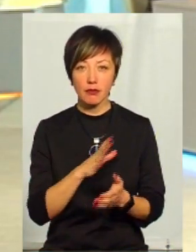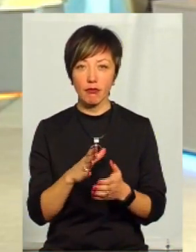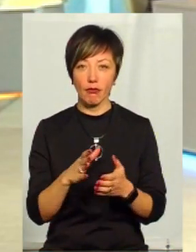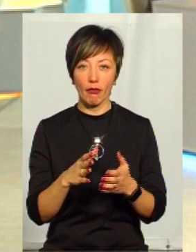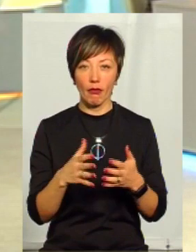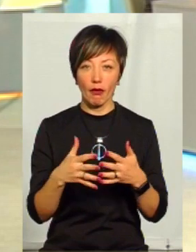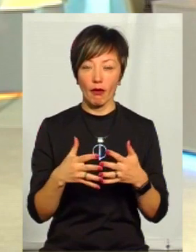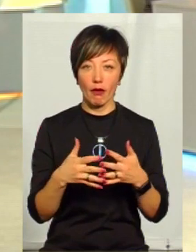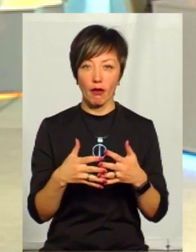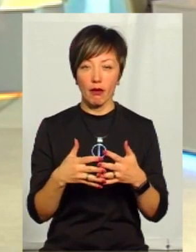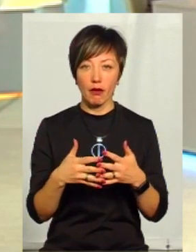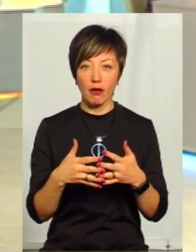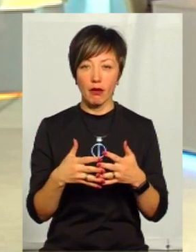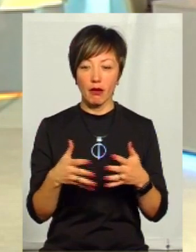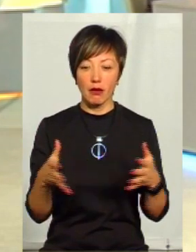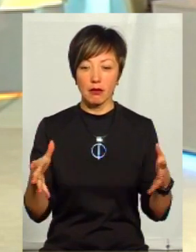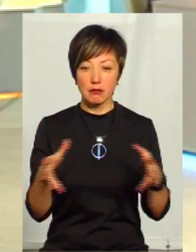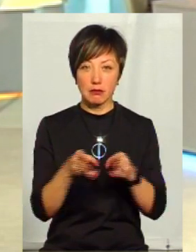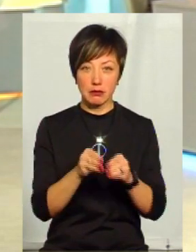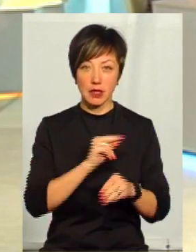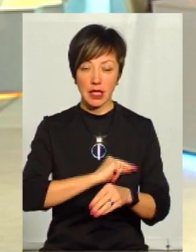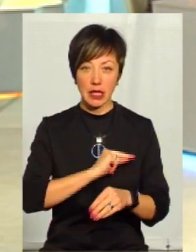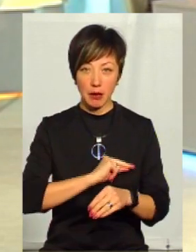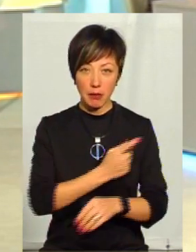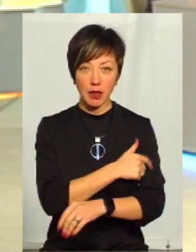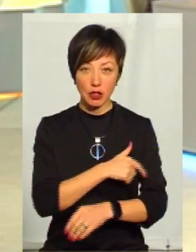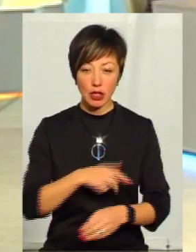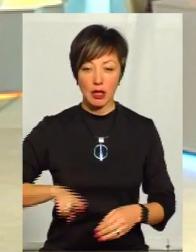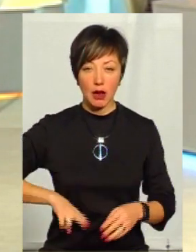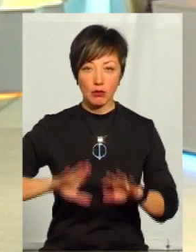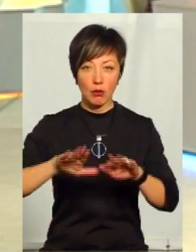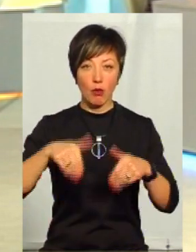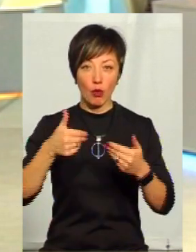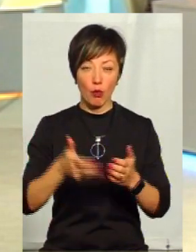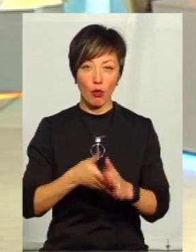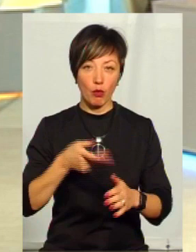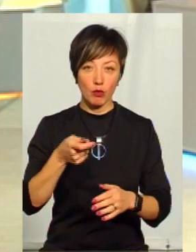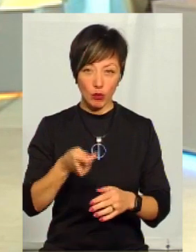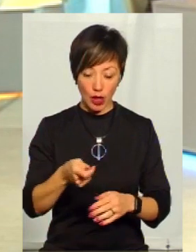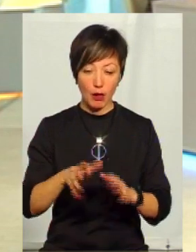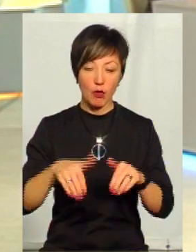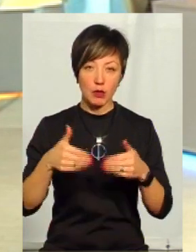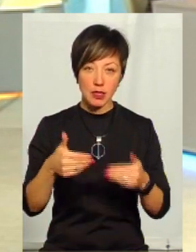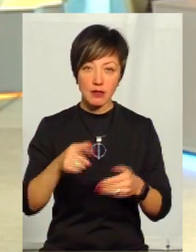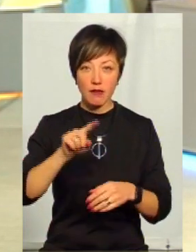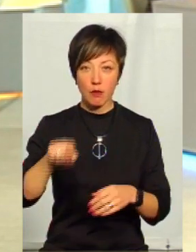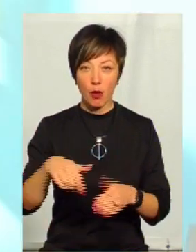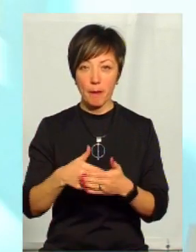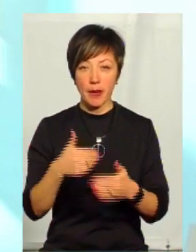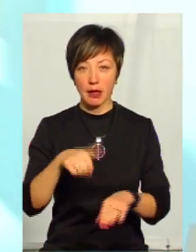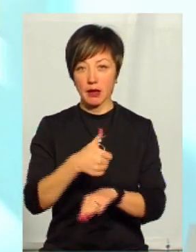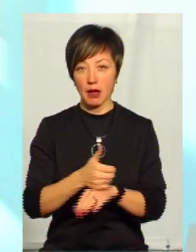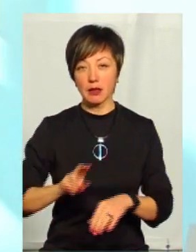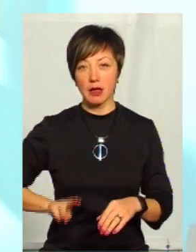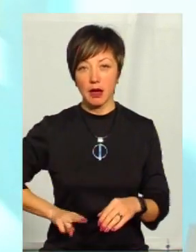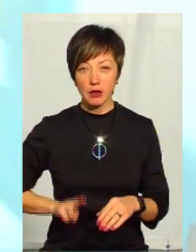тендем, в якому медичний директор подає пропозиції, ставить вимоги перед генеральним директором, а